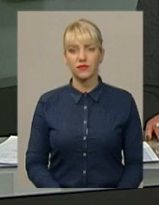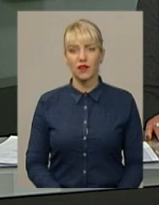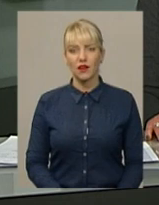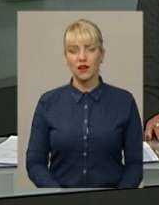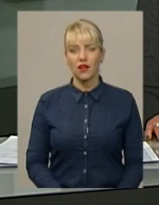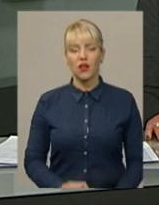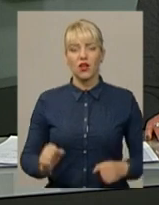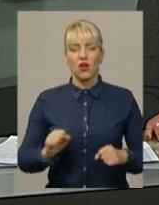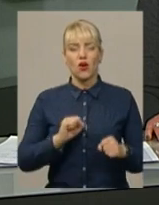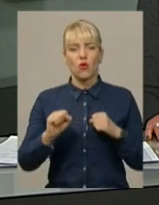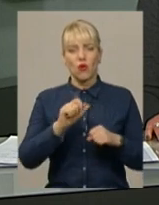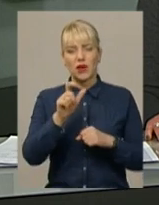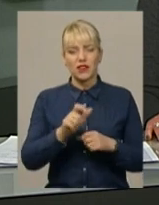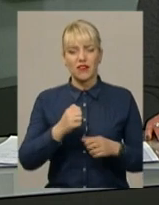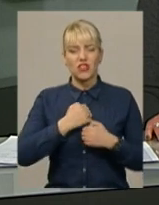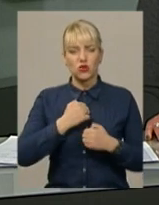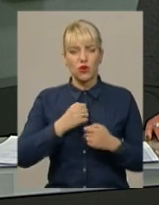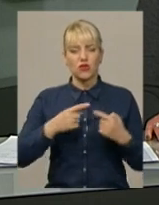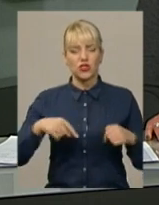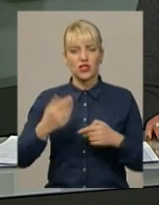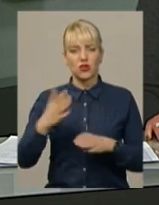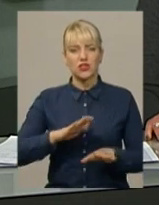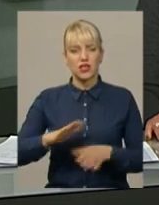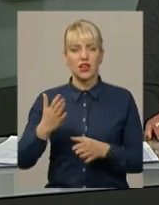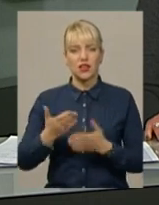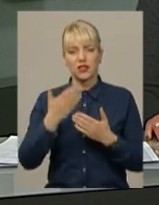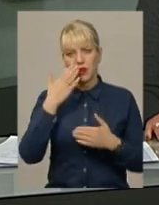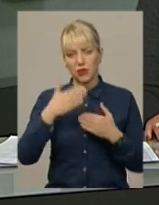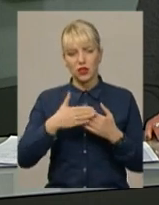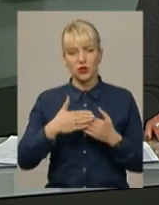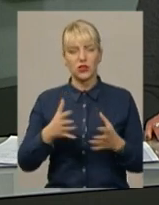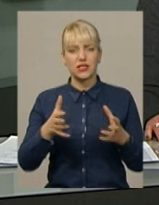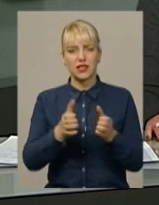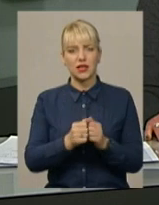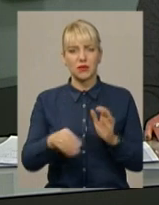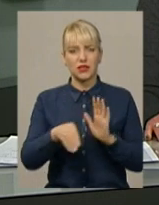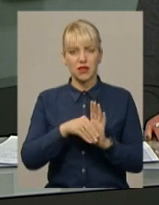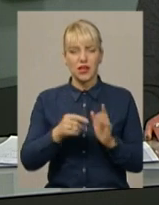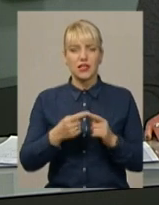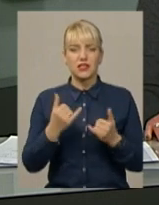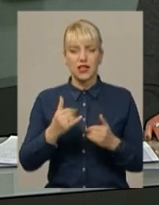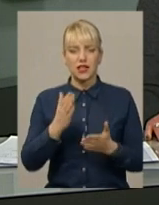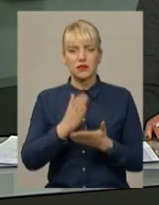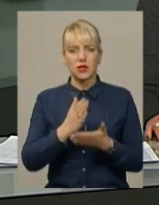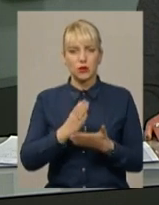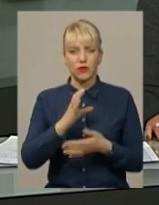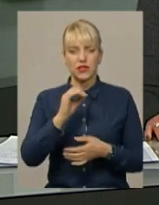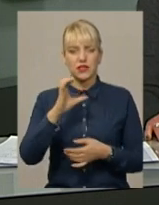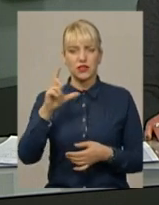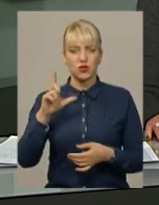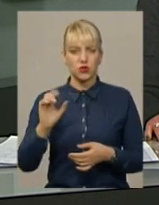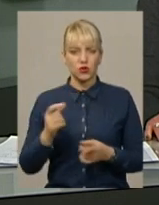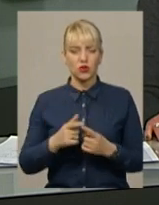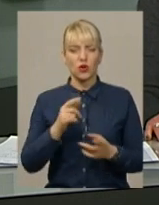Командир військової частини та його заступник, яких напередодні затримали збільшеними грошима, перебувають в ізоляторі тимчасового тримання.